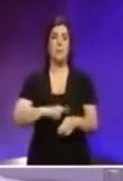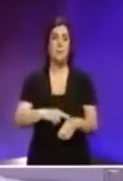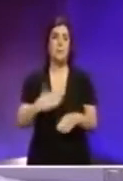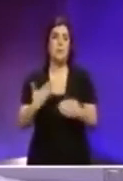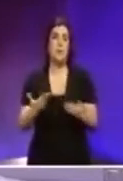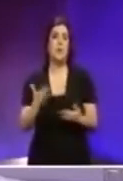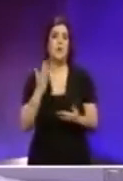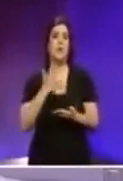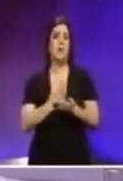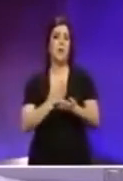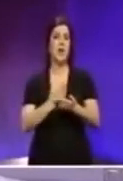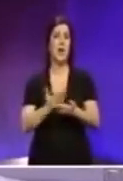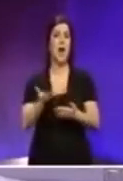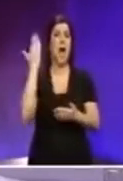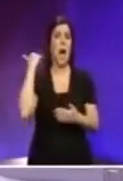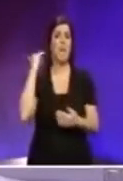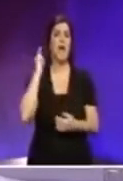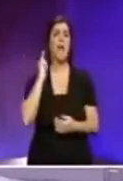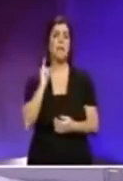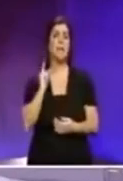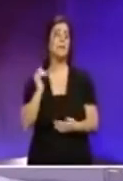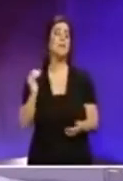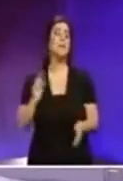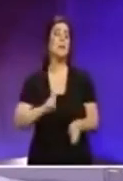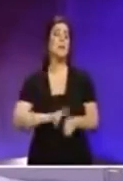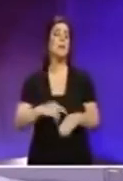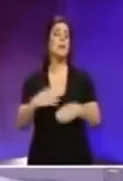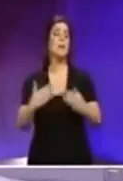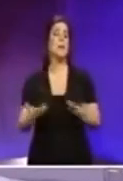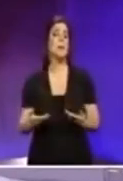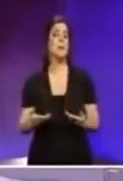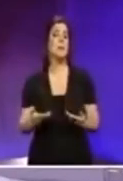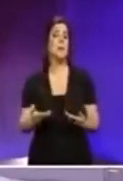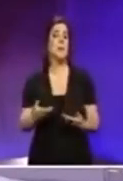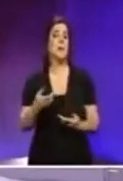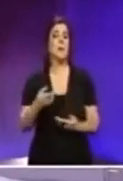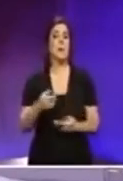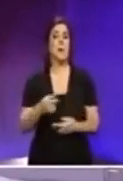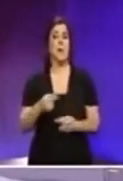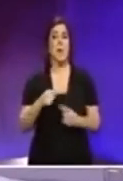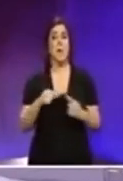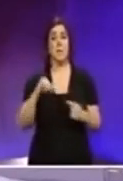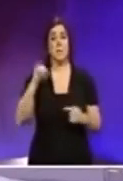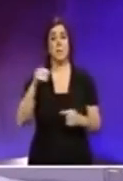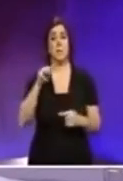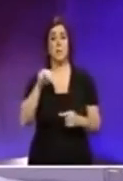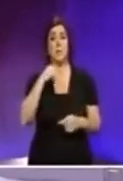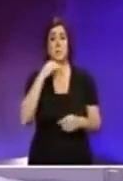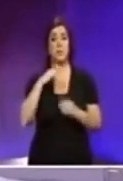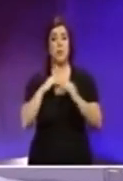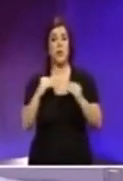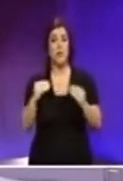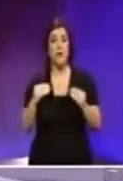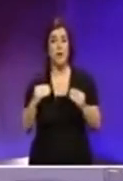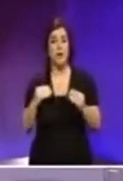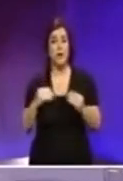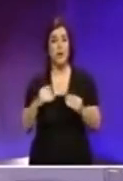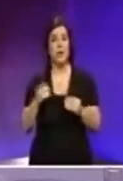-imod kienem promozjoniet inġusti fl-armata fiżmin il-parti nazjonalista xaħamel ġon muskat biex